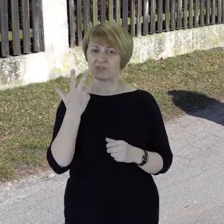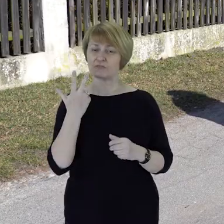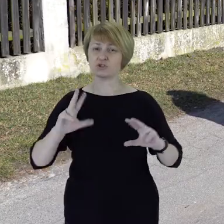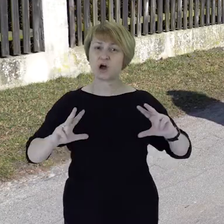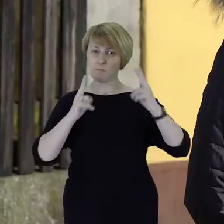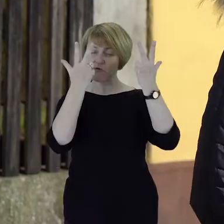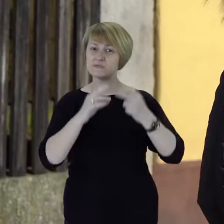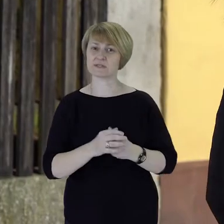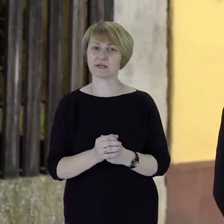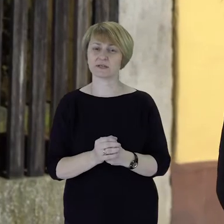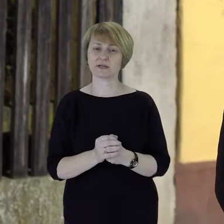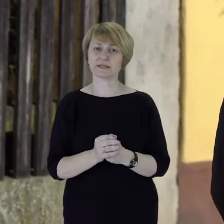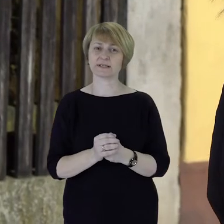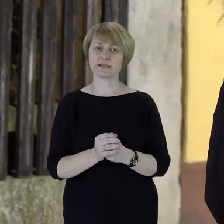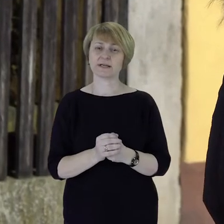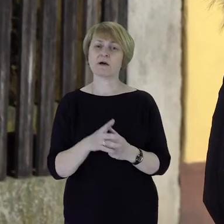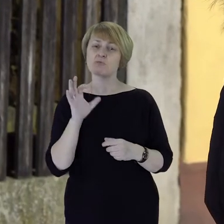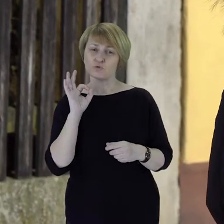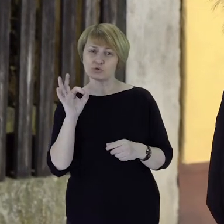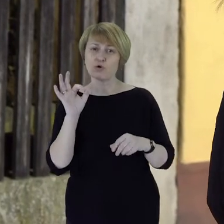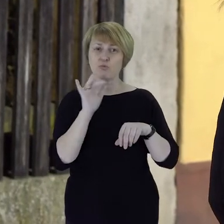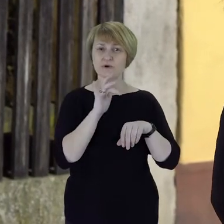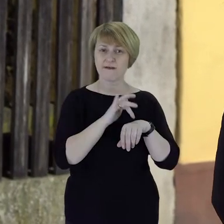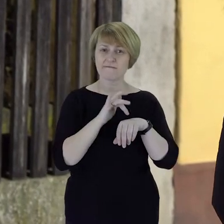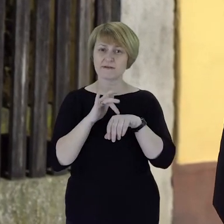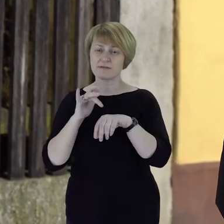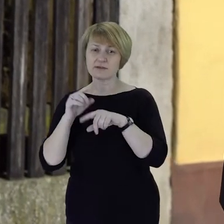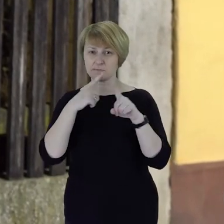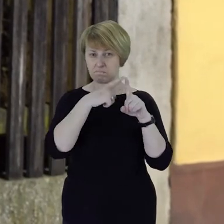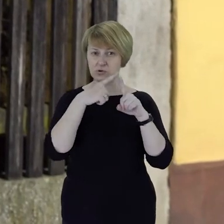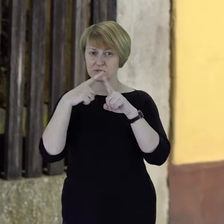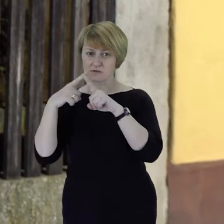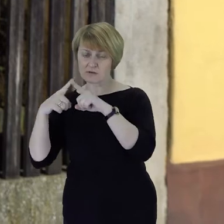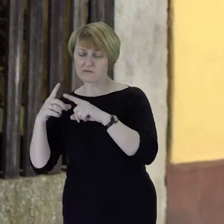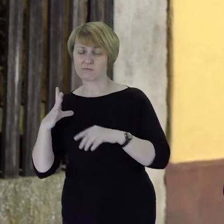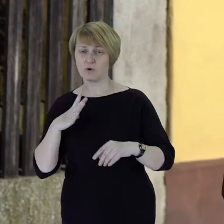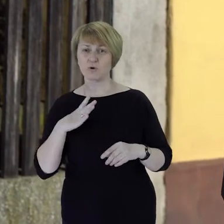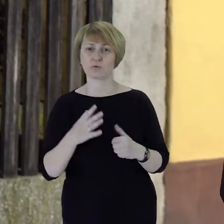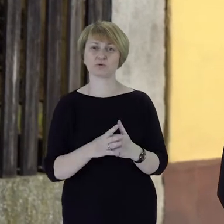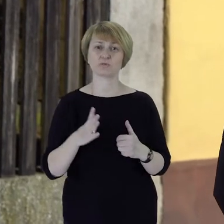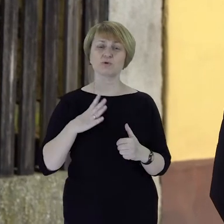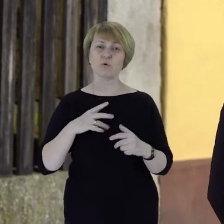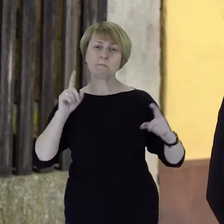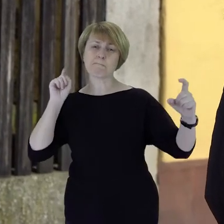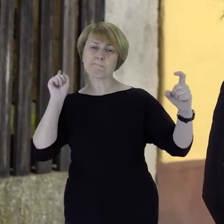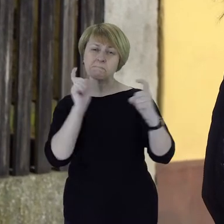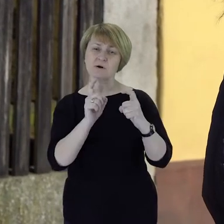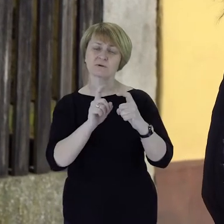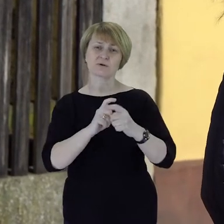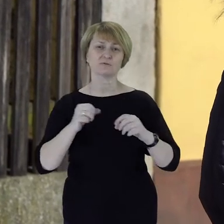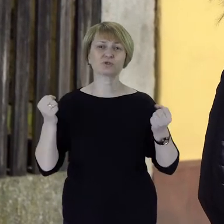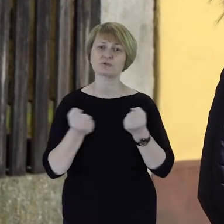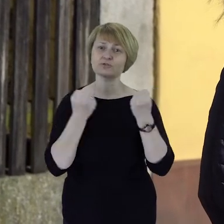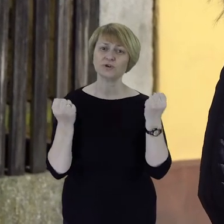odnosiły dobre skutki, bo to też był taki protest przeciwko